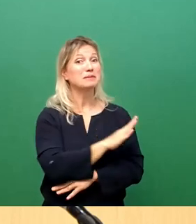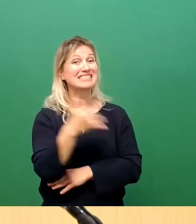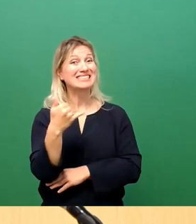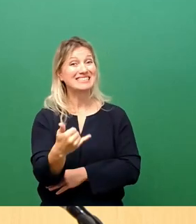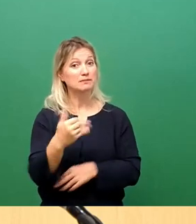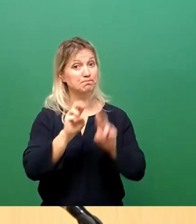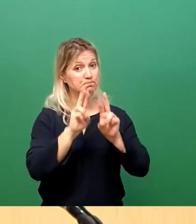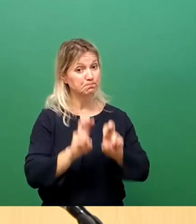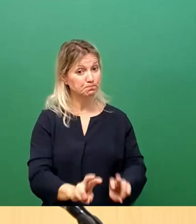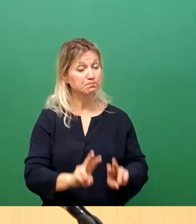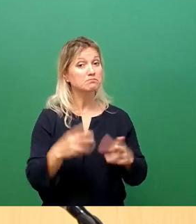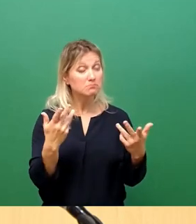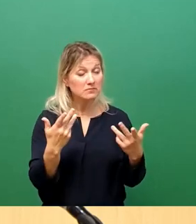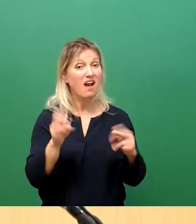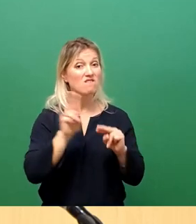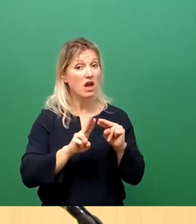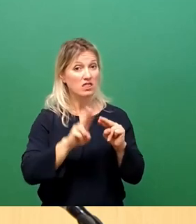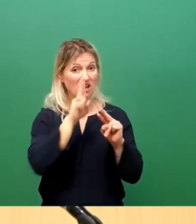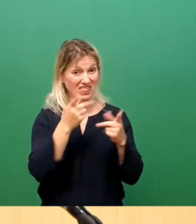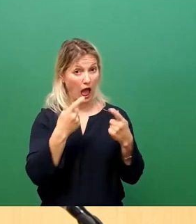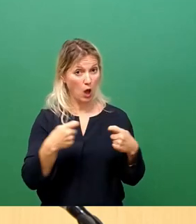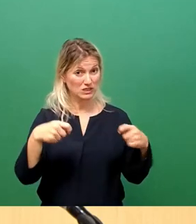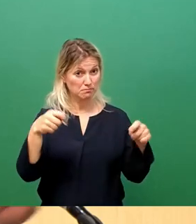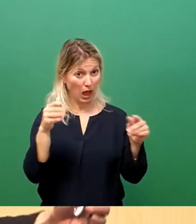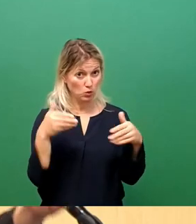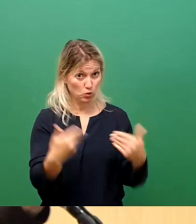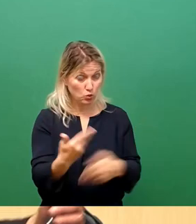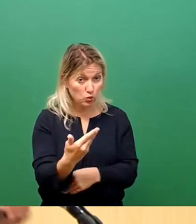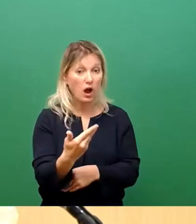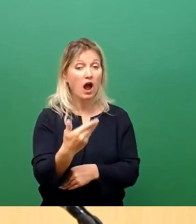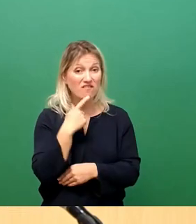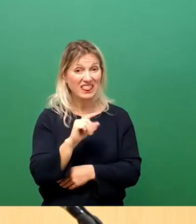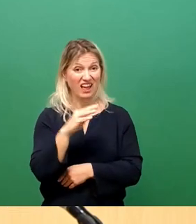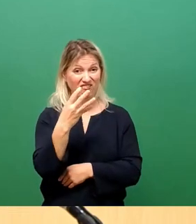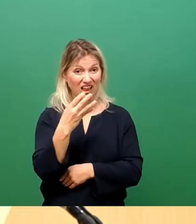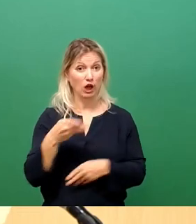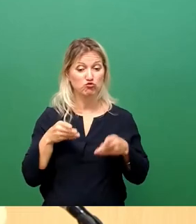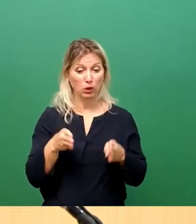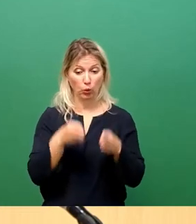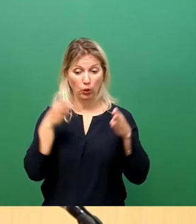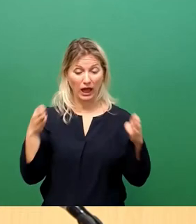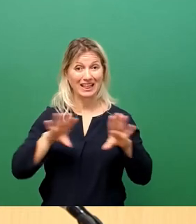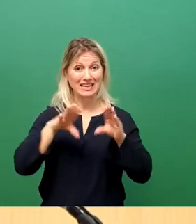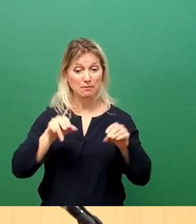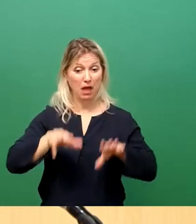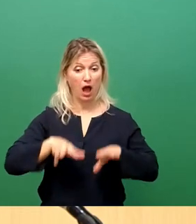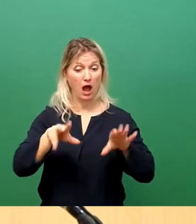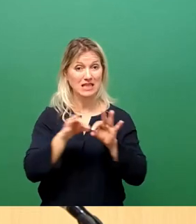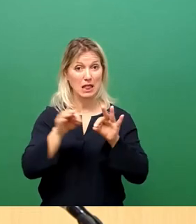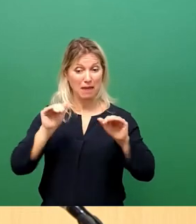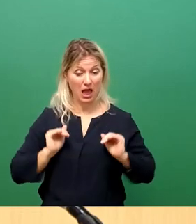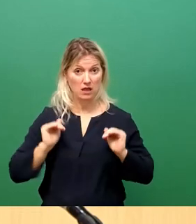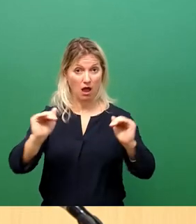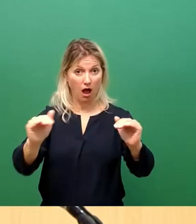Ausbauvarianten, die vier Spuren 18 Meter breit den Hang da hochfahren lassen, müssen alle